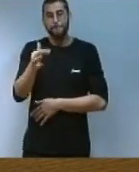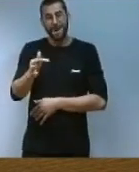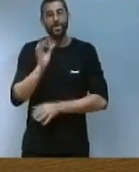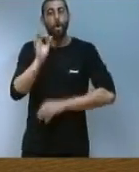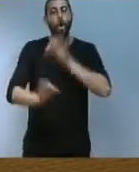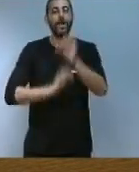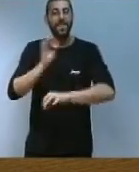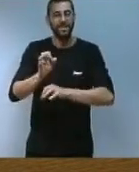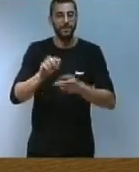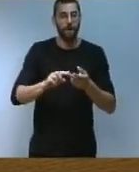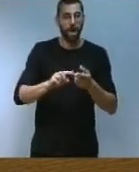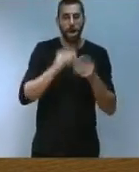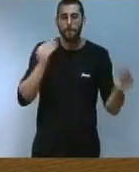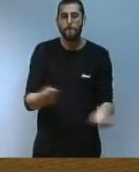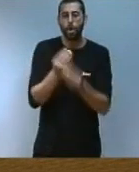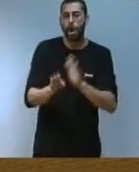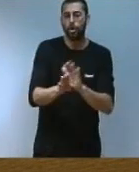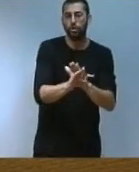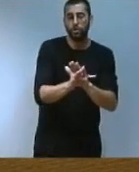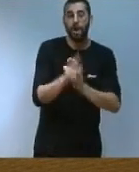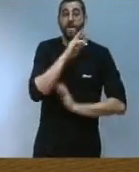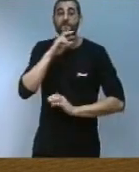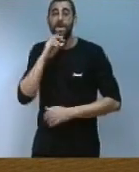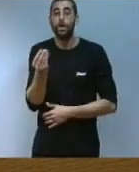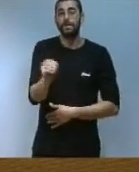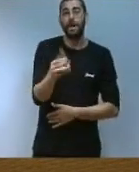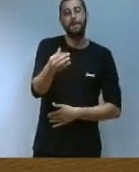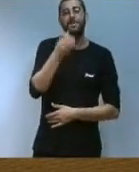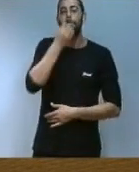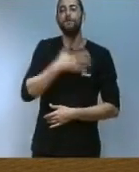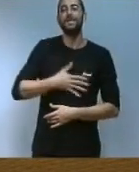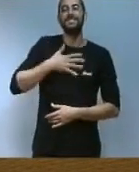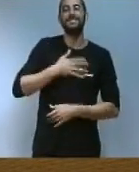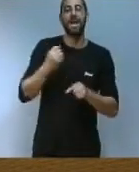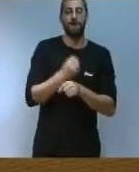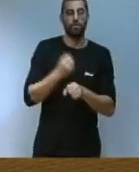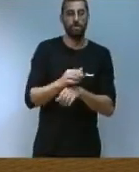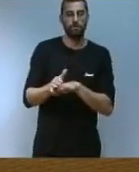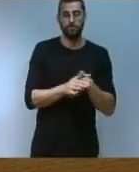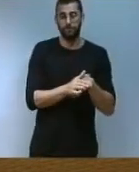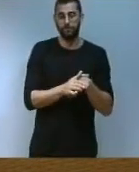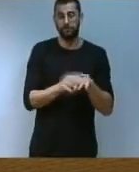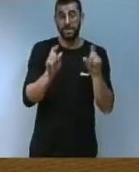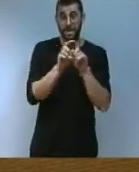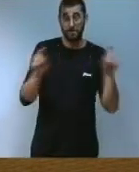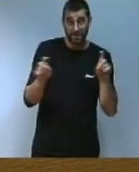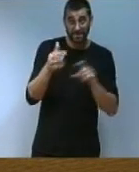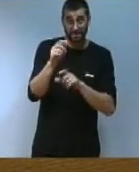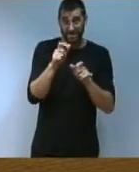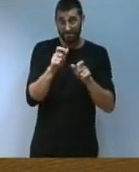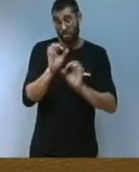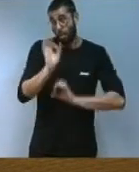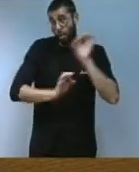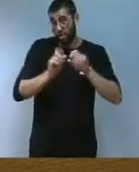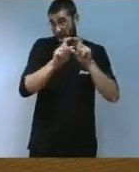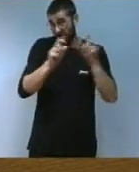millora contínua valor afegit i benestar laboral la responsabilitat social de les empreses i organitzacions implica incorporar